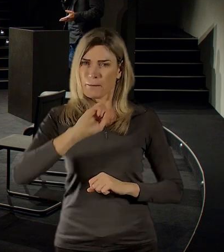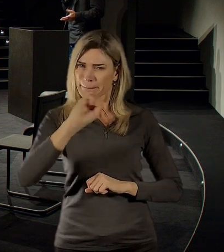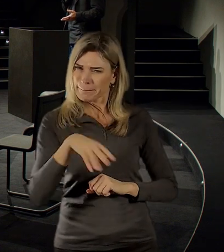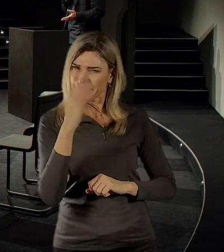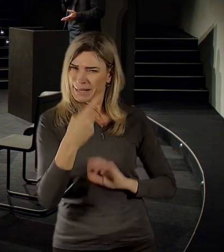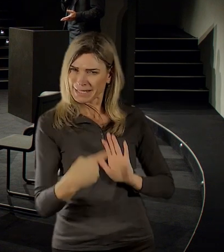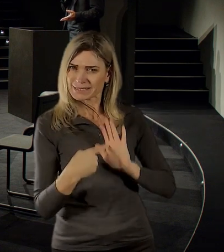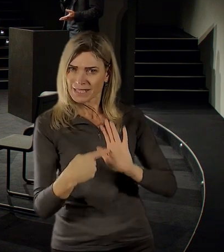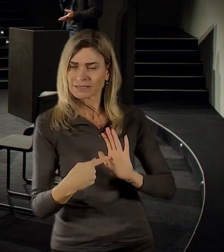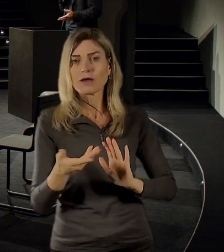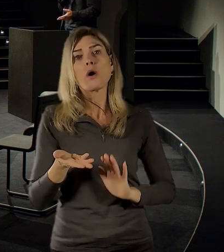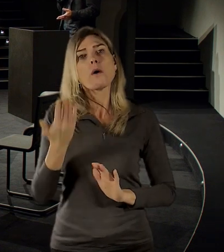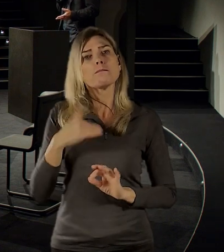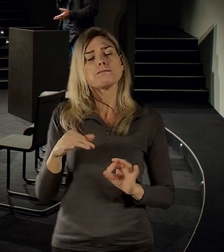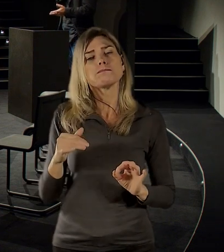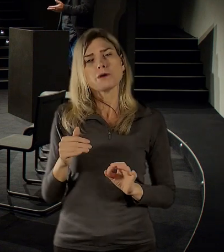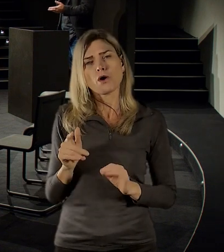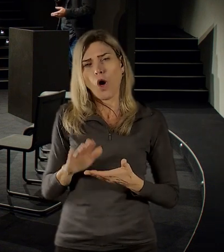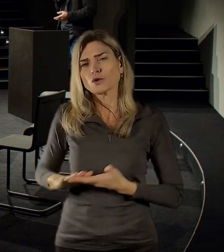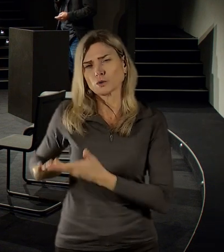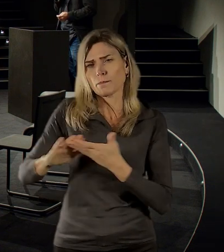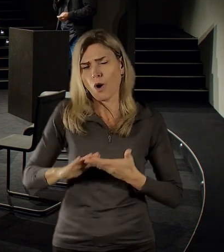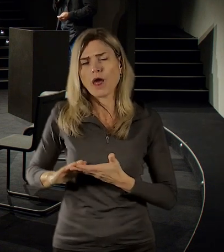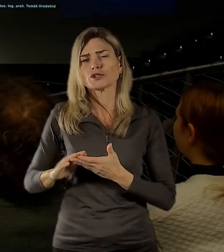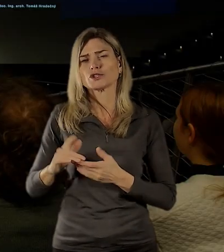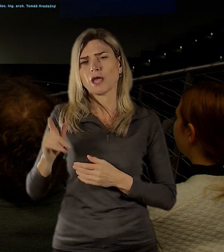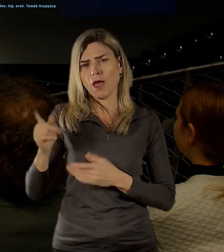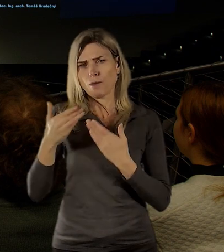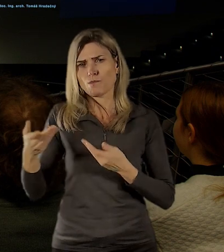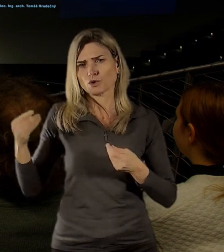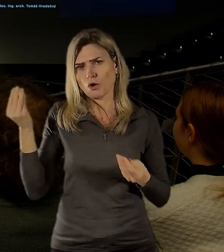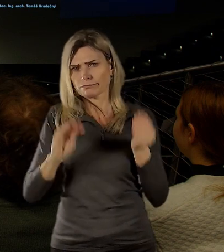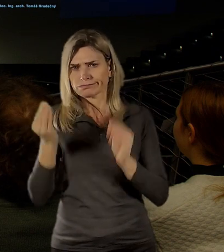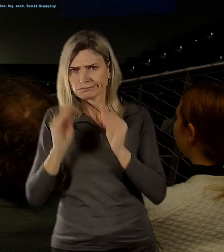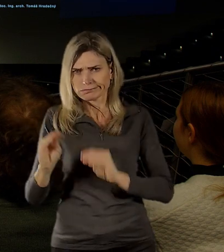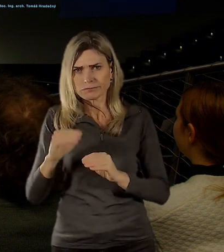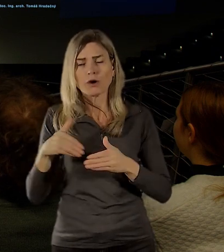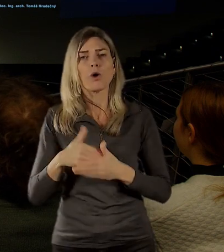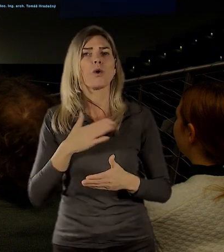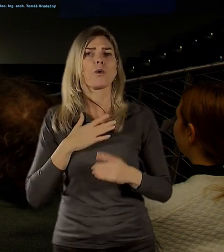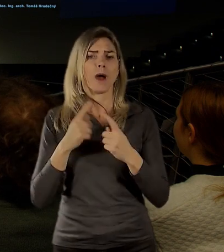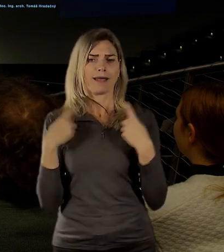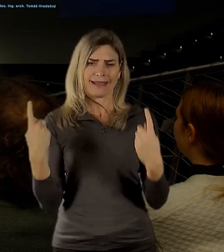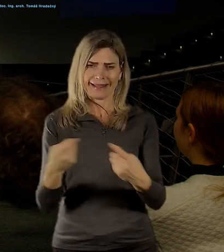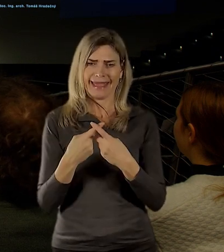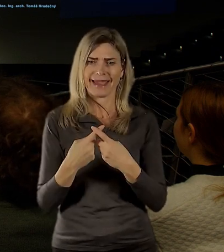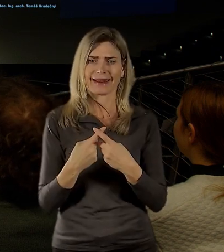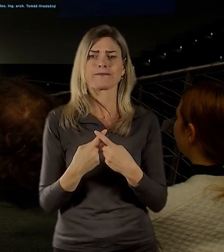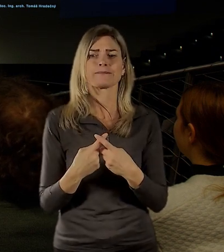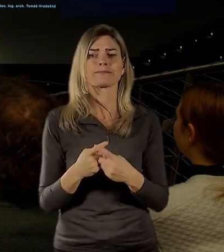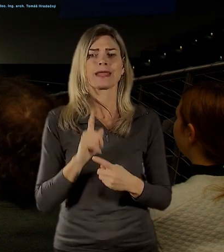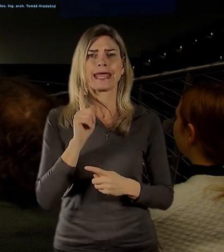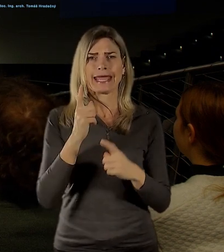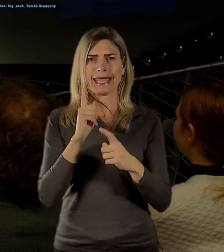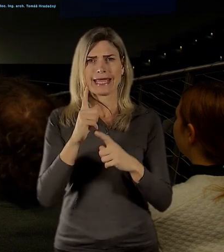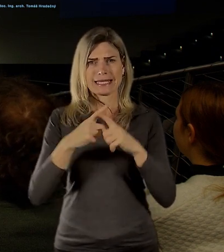jsme připravovali samozřejmě společně s muzeem v našem ateliéru Xa a tudíž jsem